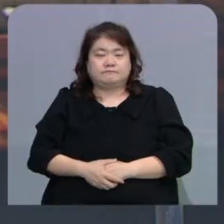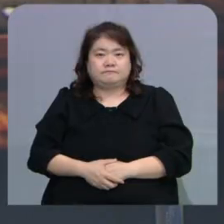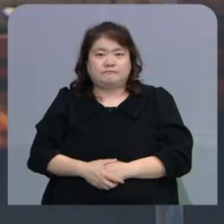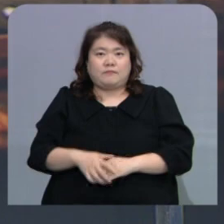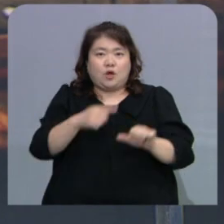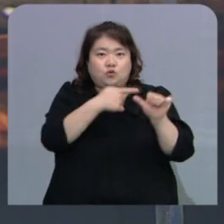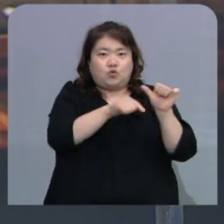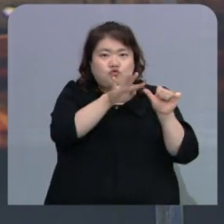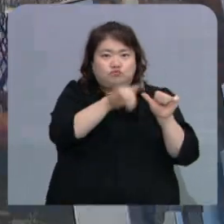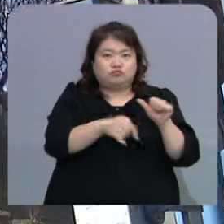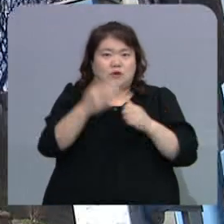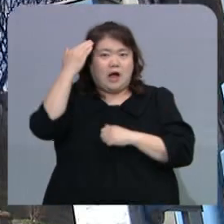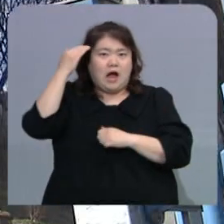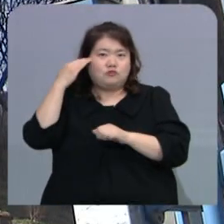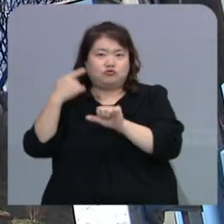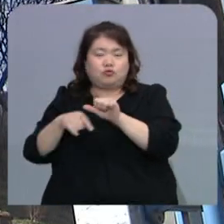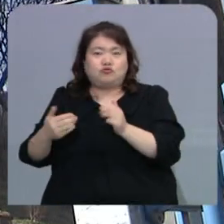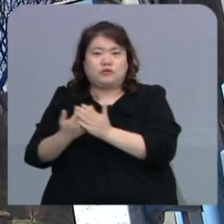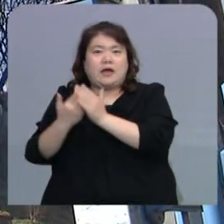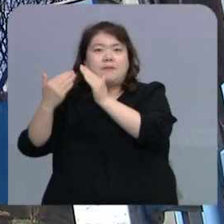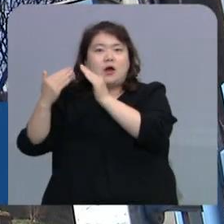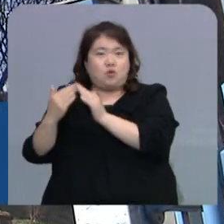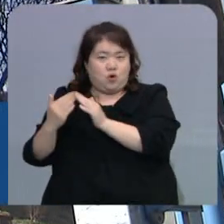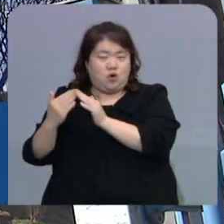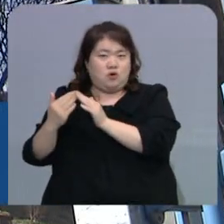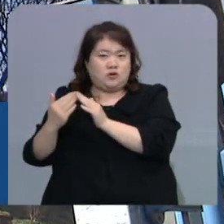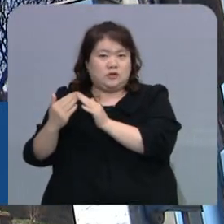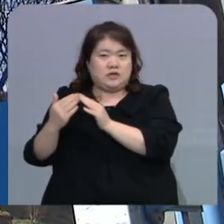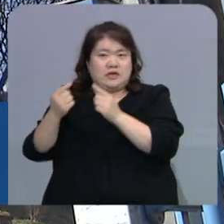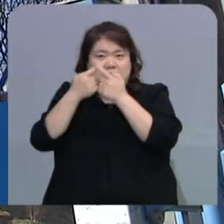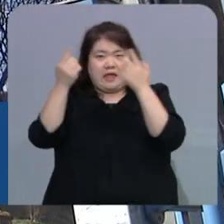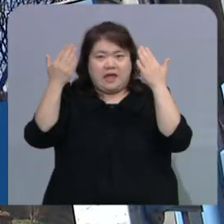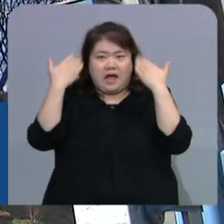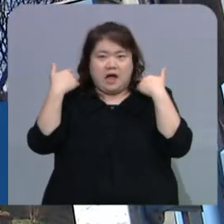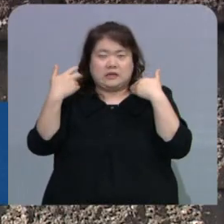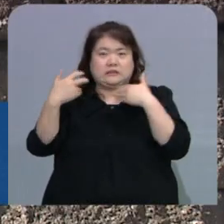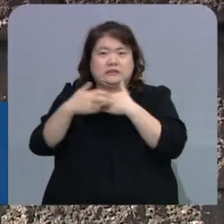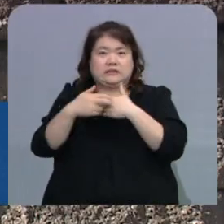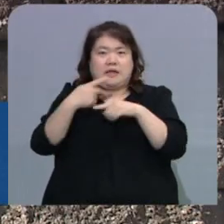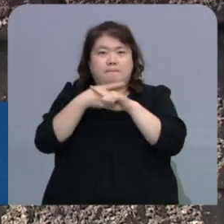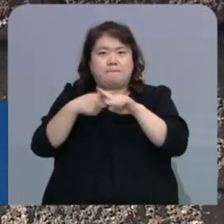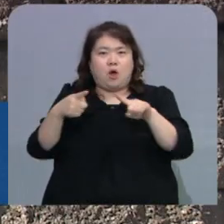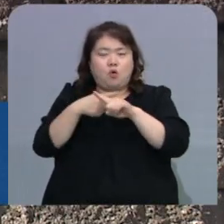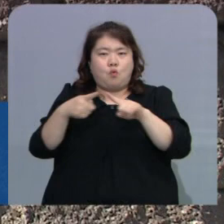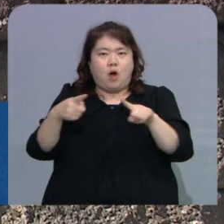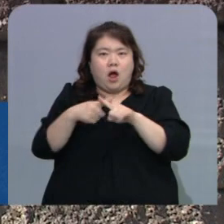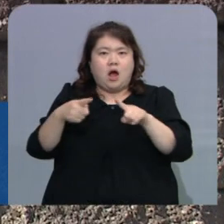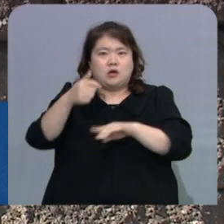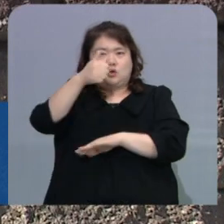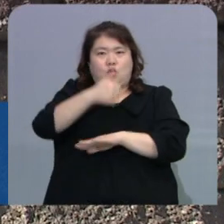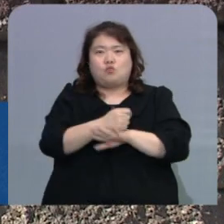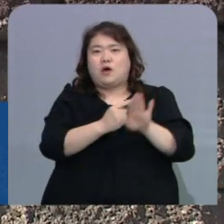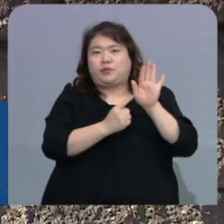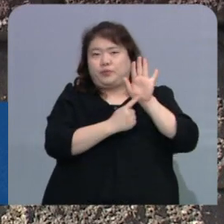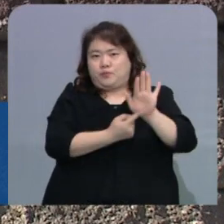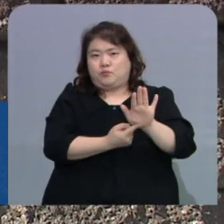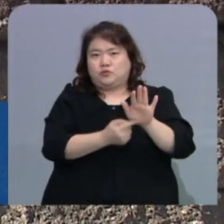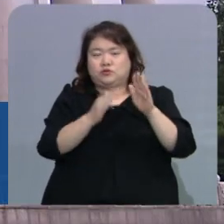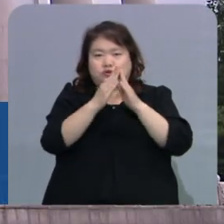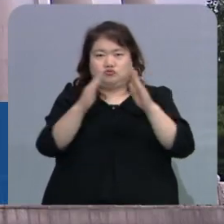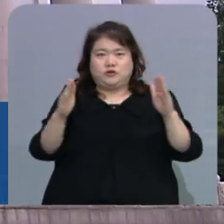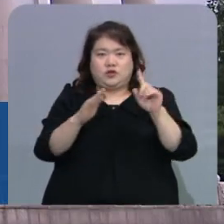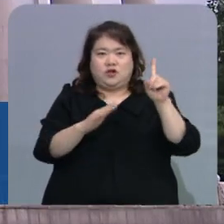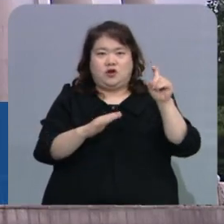교육부와 한국교육개발원이 대학 기본역량 진단평가 가결과를 통보한 가운데, 전북에선